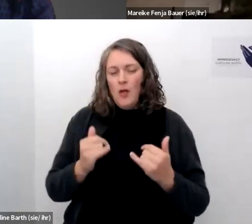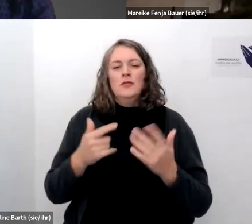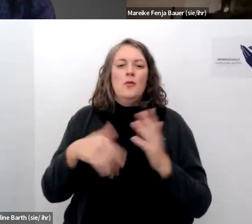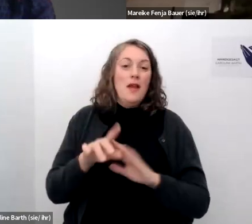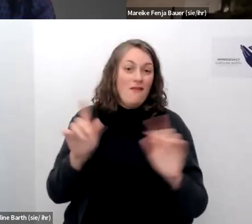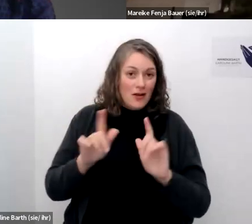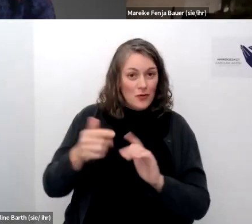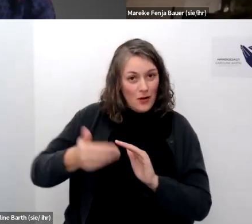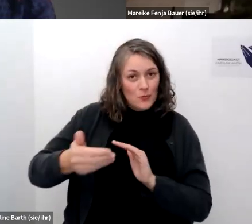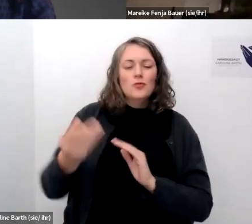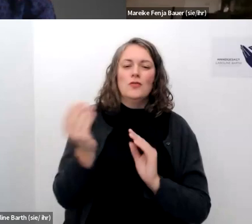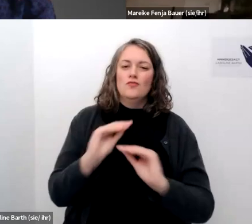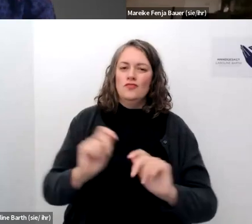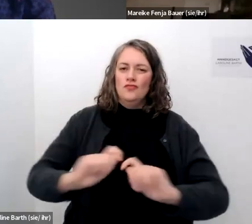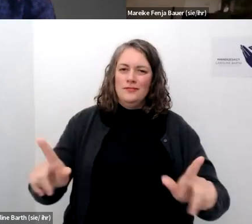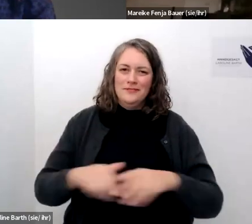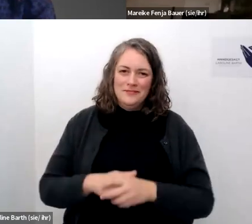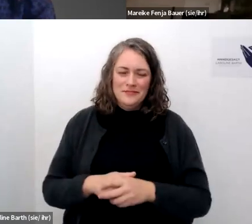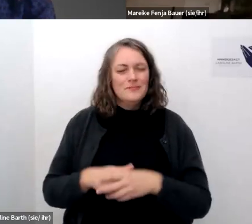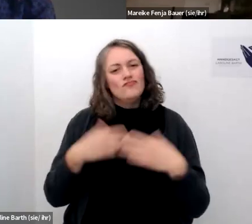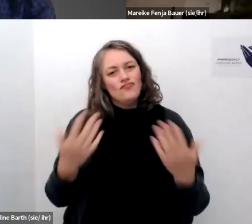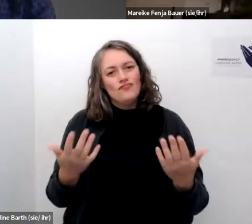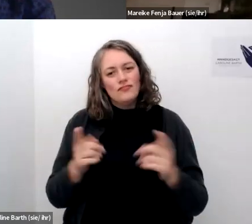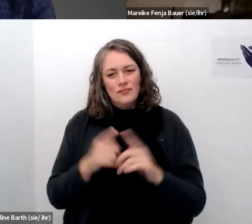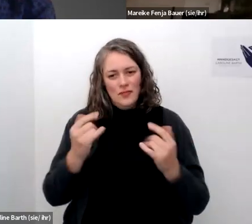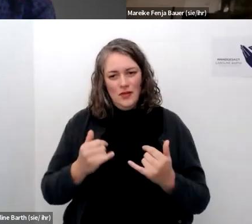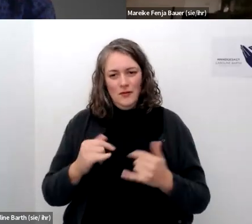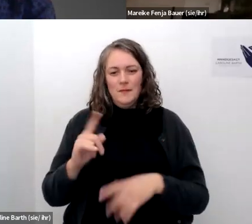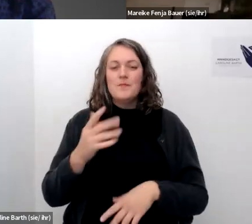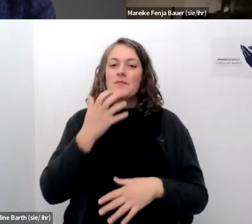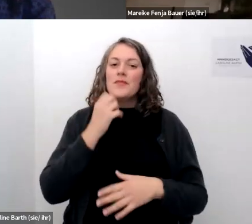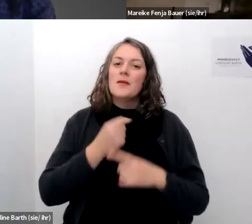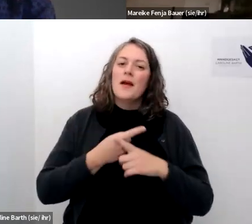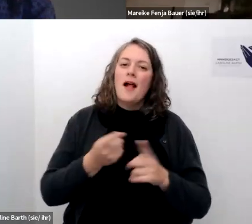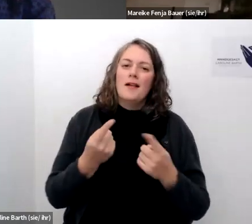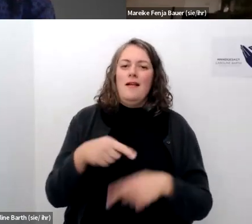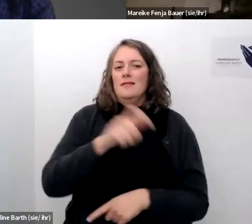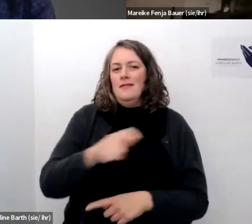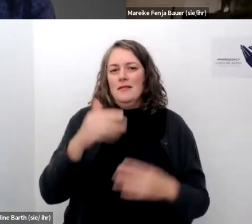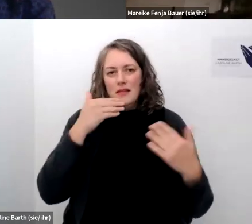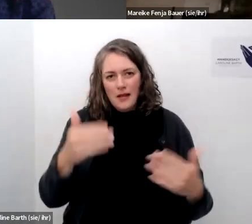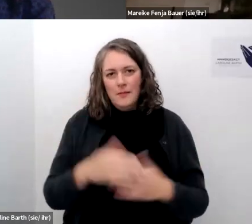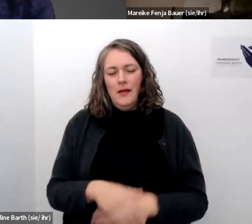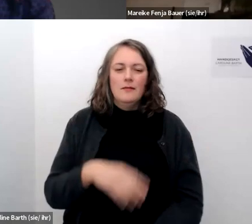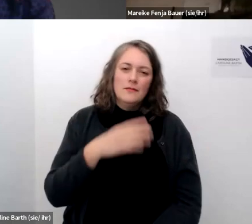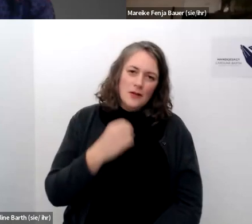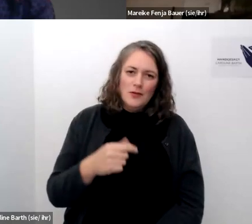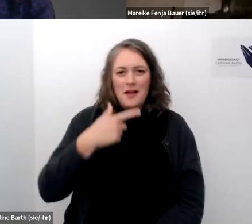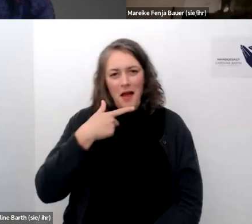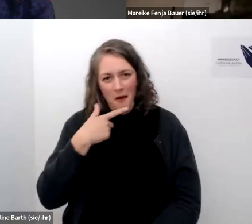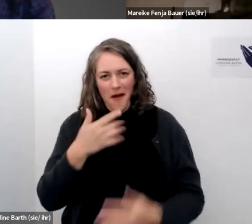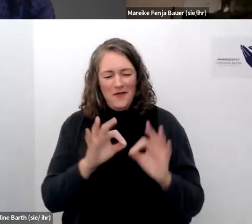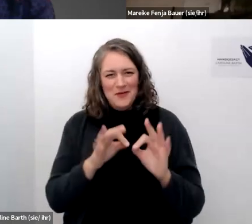und genau dann möchte ich mich auch noch bei allen anderen bedanken bei caroline und laura